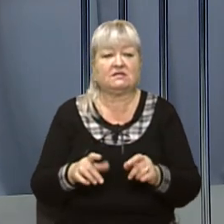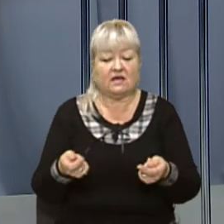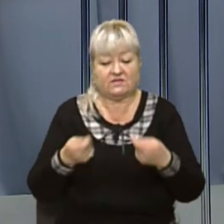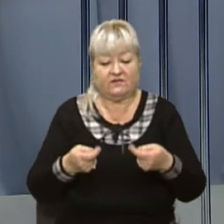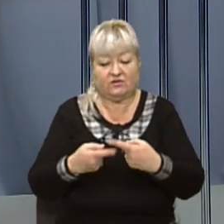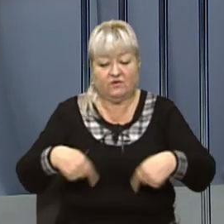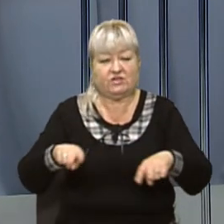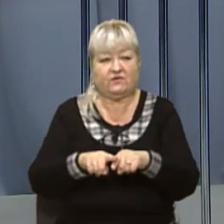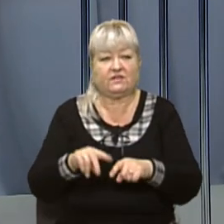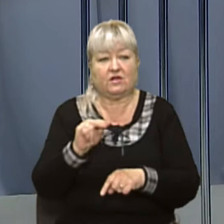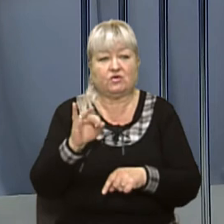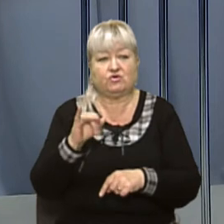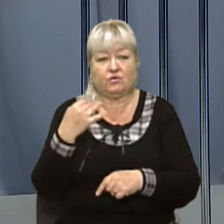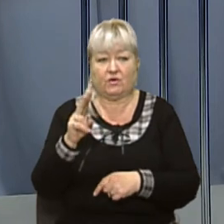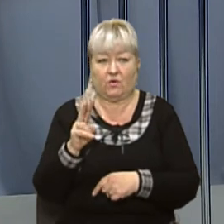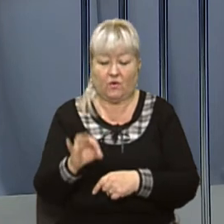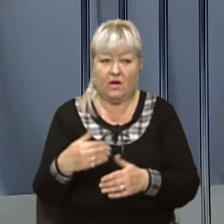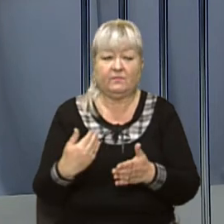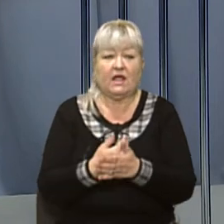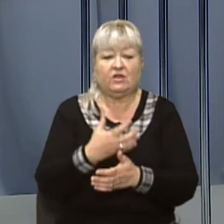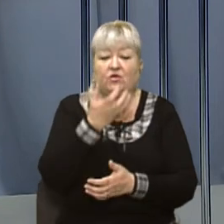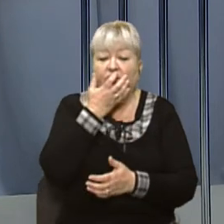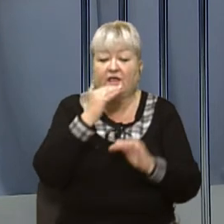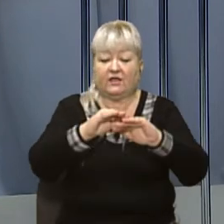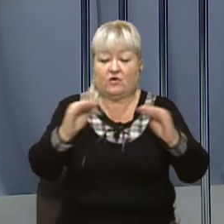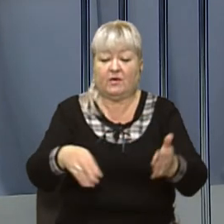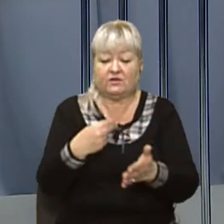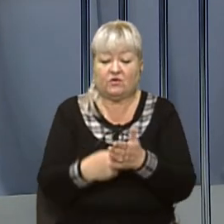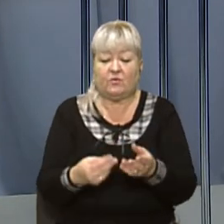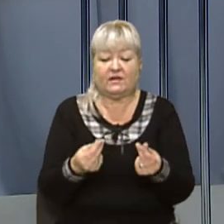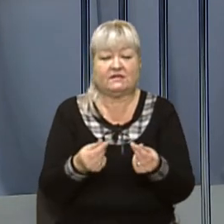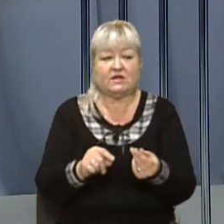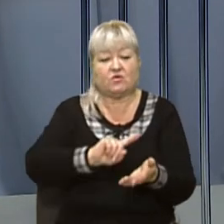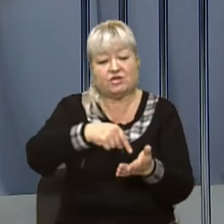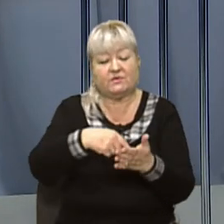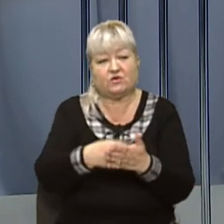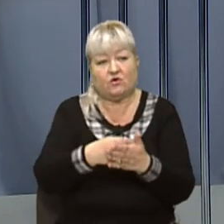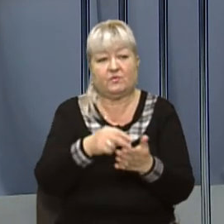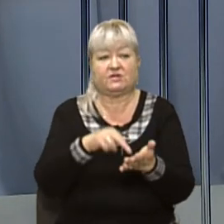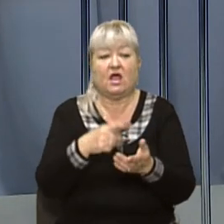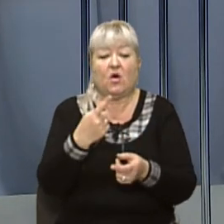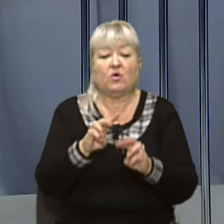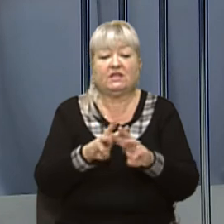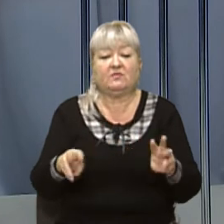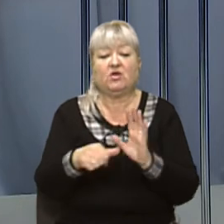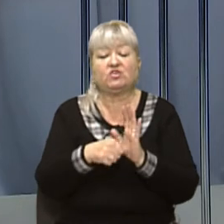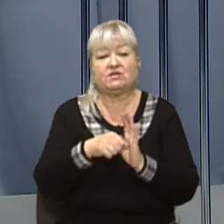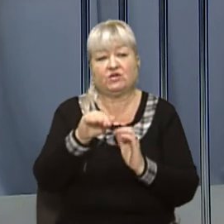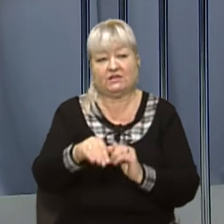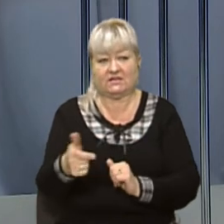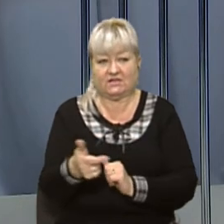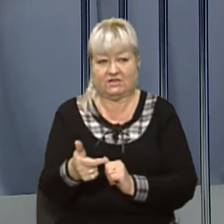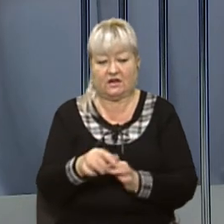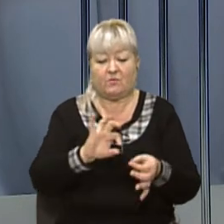новонароджених Володимир Чуйко. Нові інкубатори купили за гроші із міського бюджету. Їхня вартість – 1 мільйон 600 тисяч гривень.